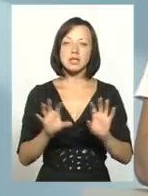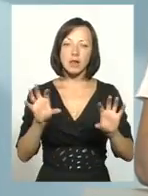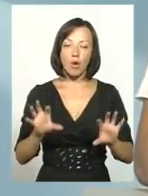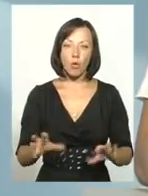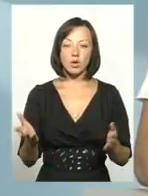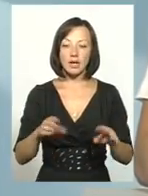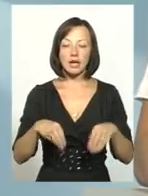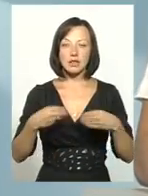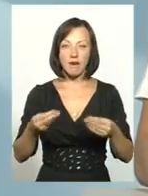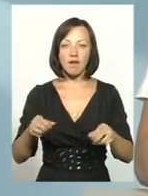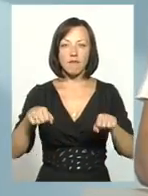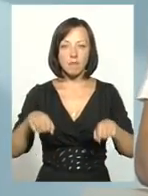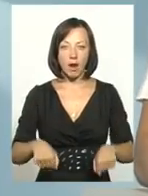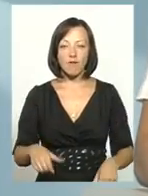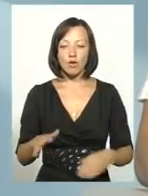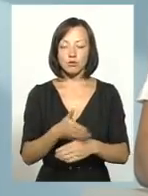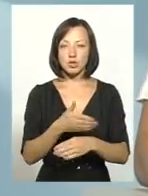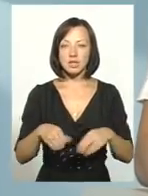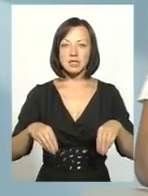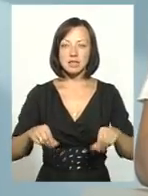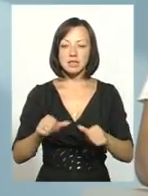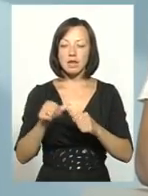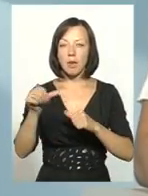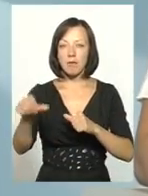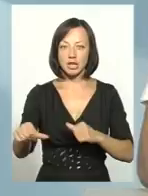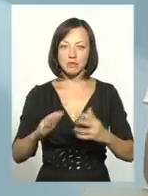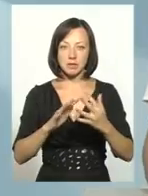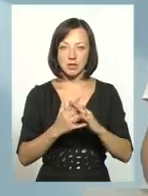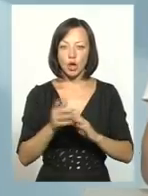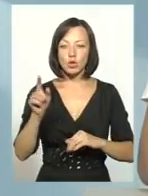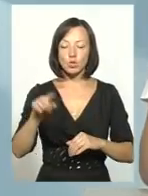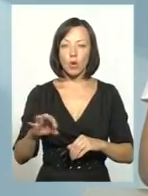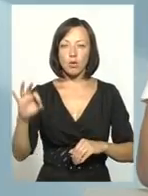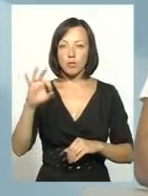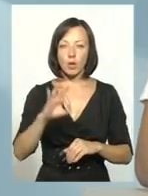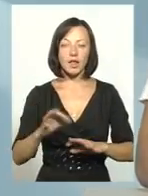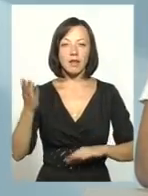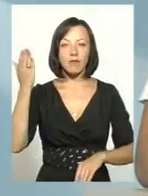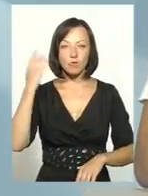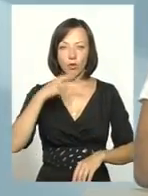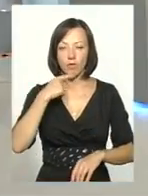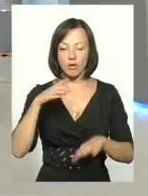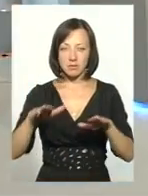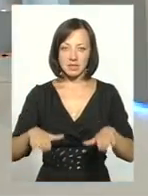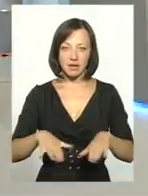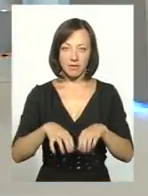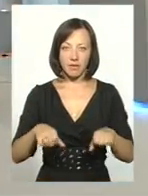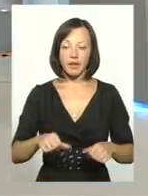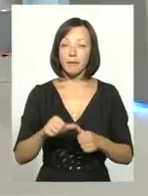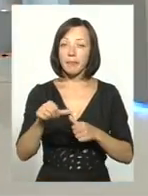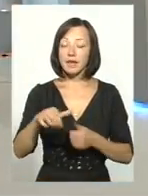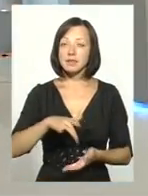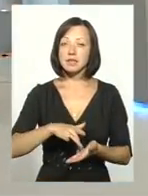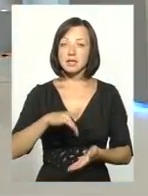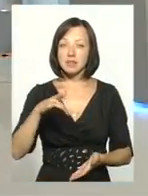який давав право розпоряджати землями за межами населених пунктів, той, про який вже давно говорять органи місцевого самоврядування. Отто децентралізація,